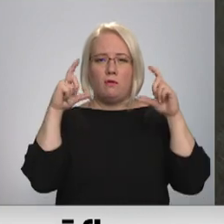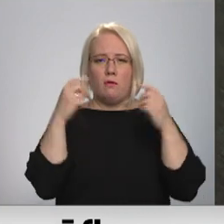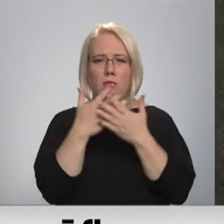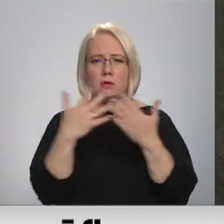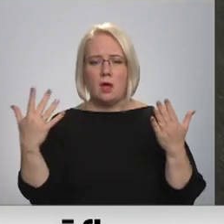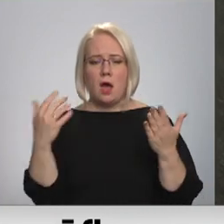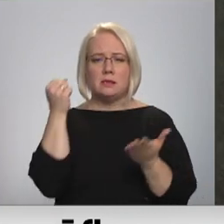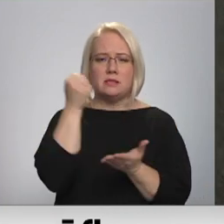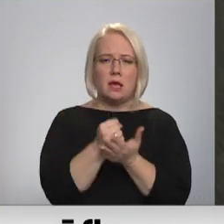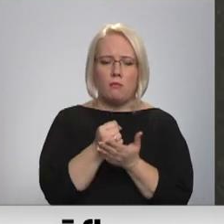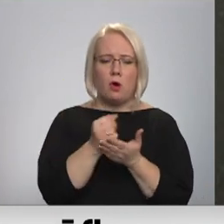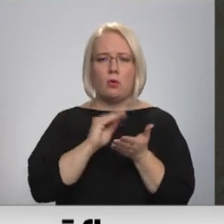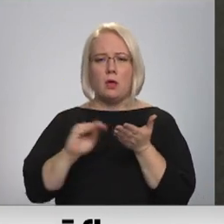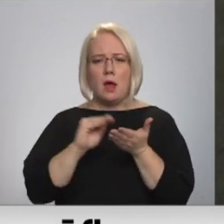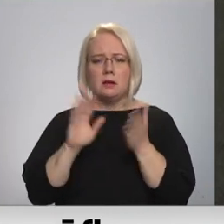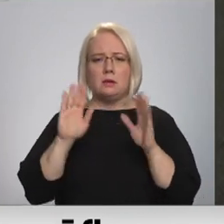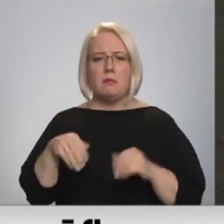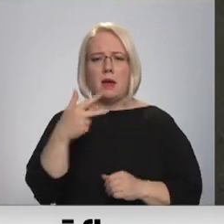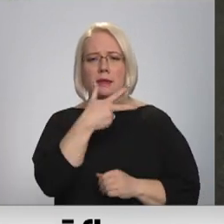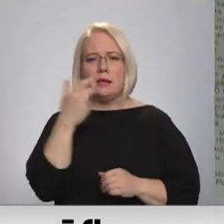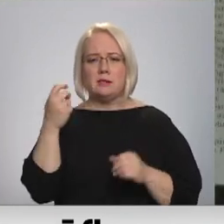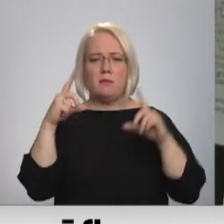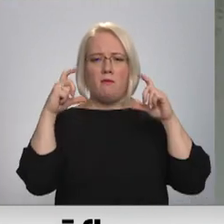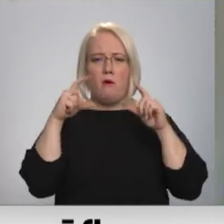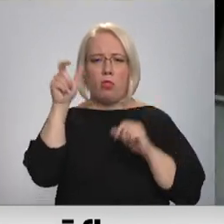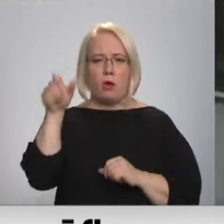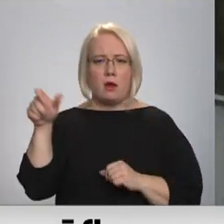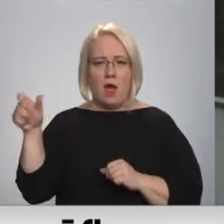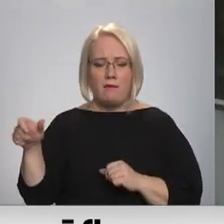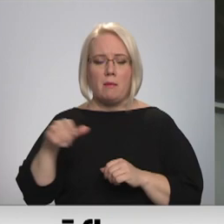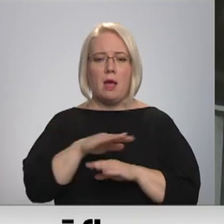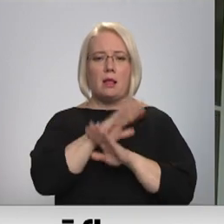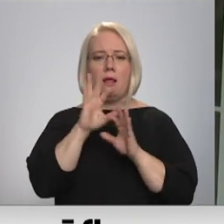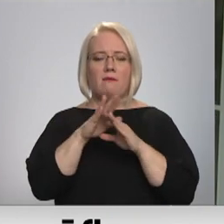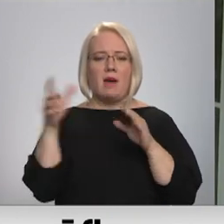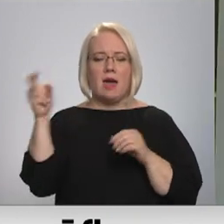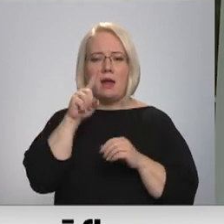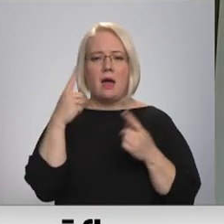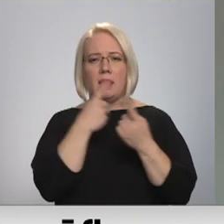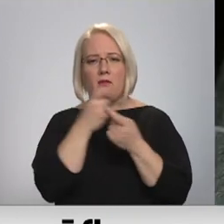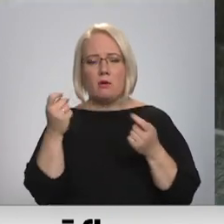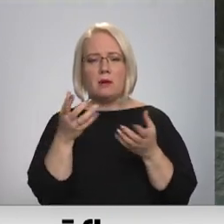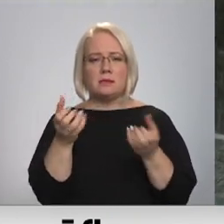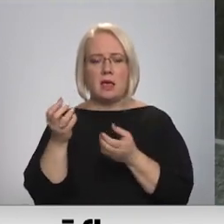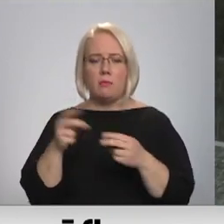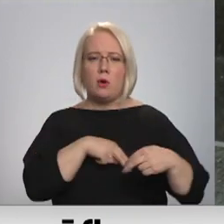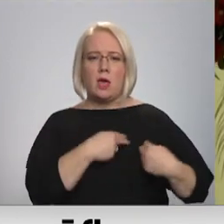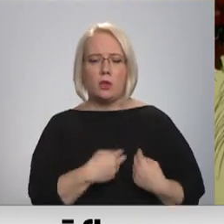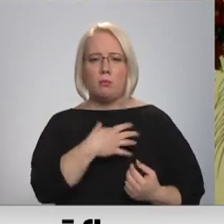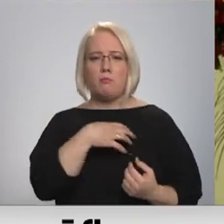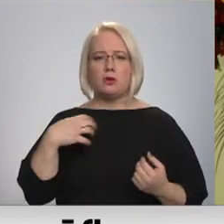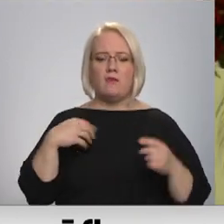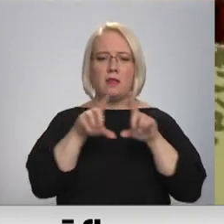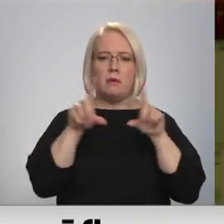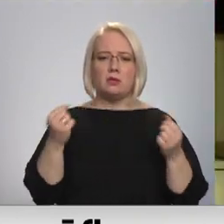zīmogi, kā arī raksti par vairāk nekā 300 fotogrāfiem. Lielākoties informācija būta no biedrību un pašvaldības iestāžu darbiniekiem,